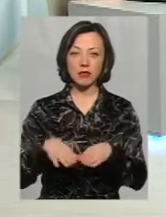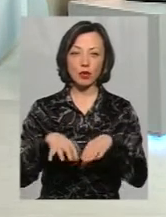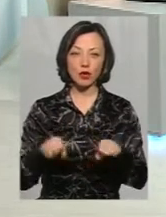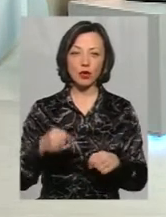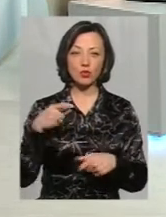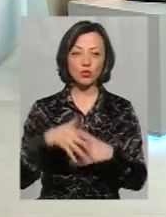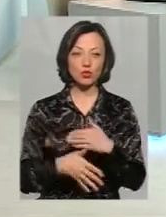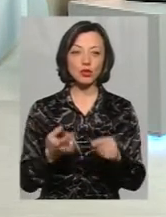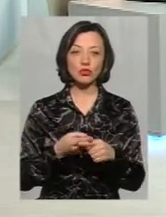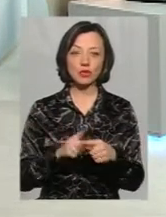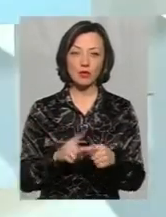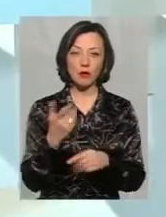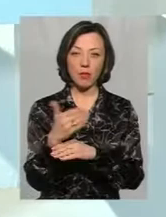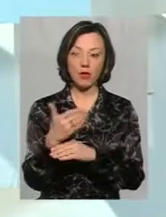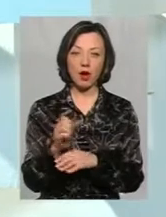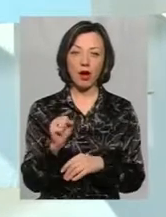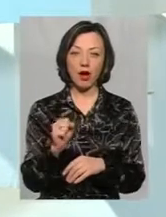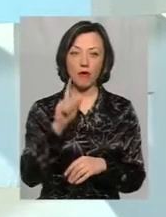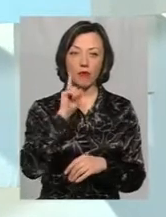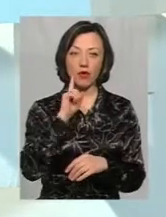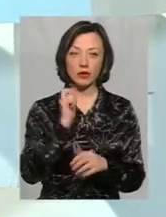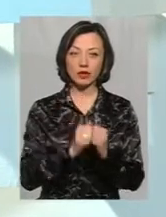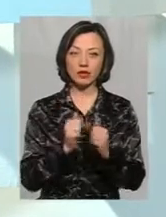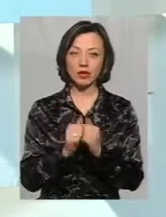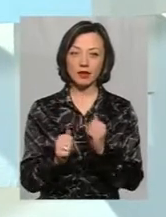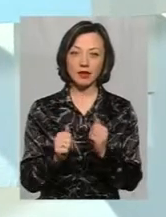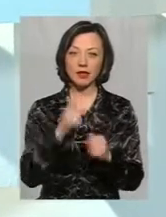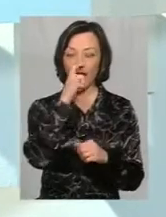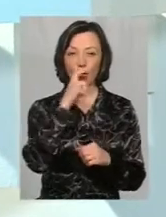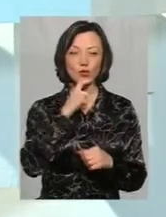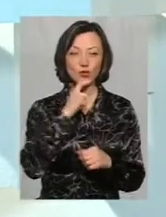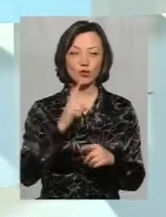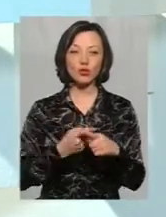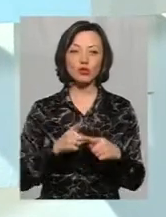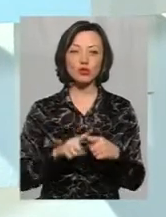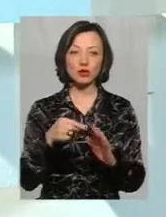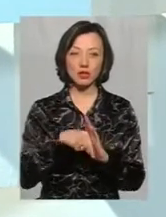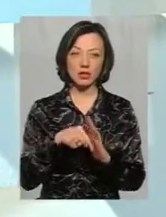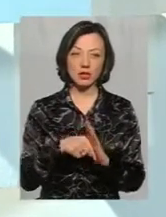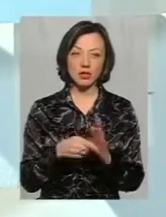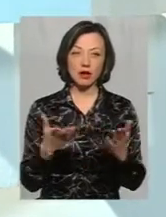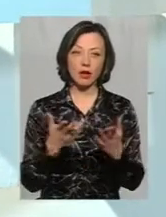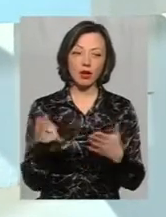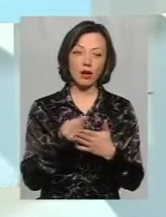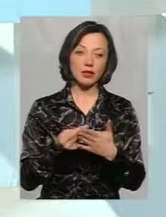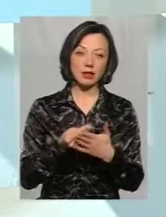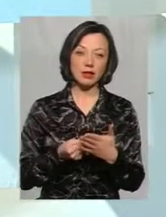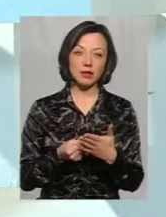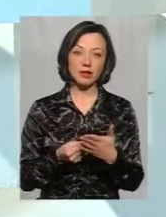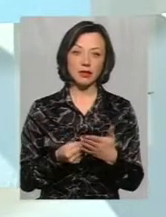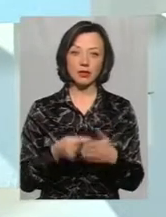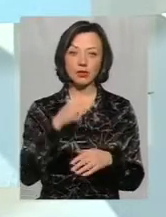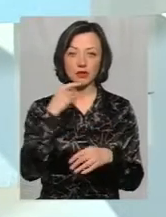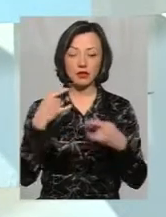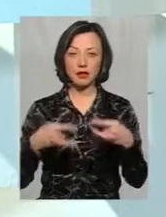розуміють, що це за прапори. А от молодь часто деколи не розуміє, що це означає. Це там для когось картинка, для російського